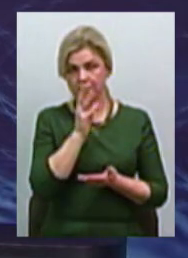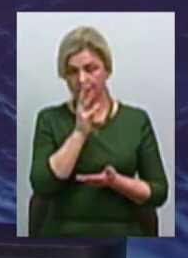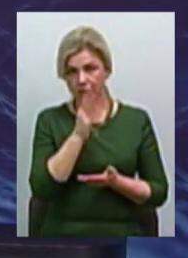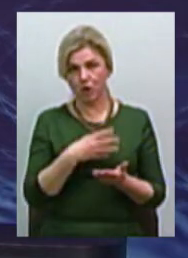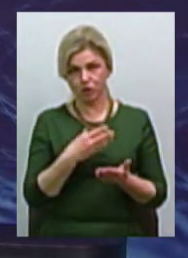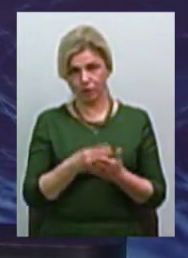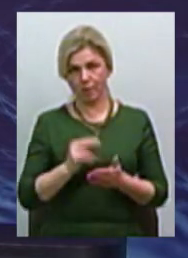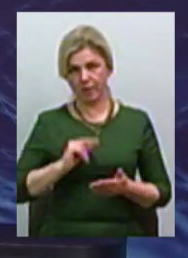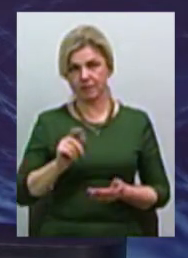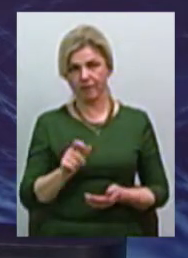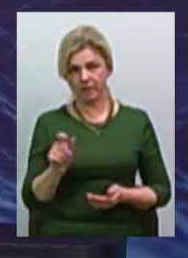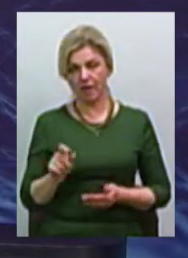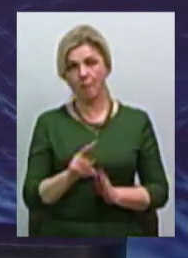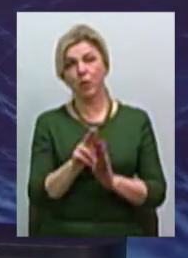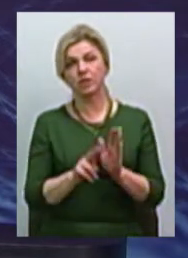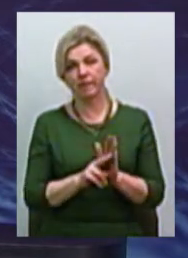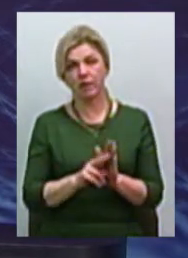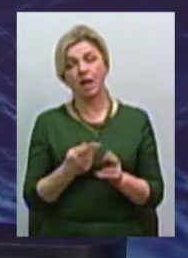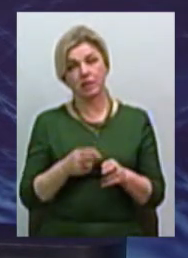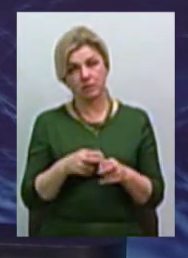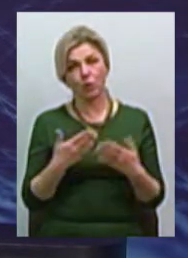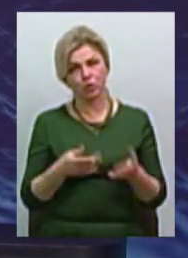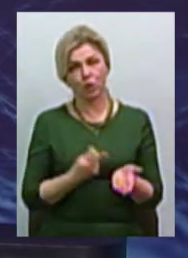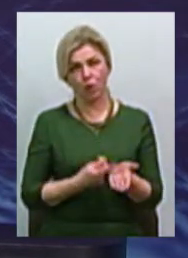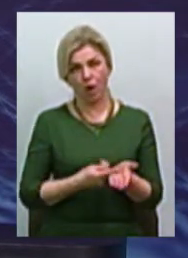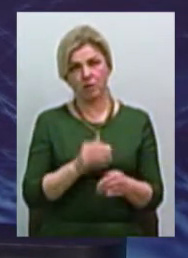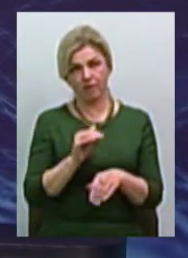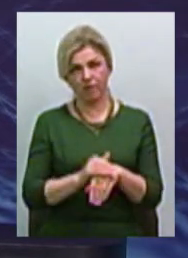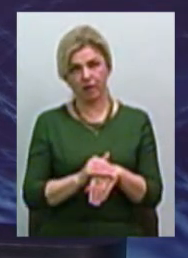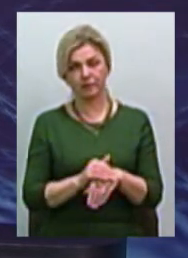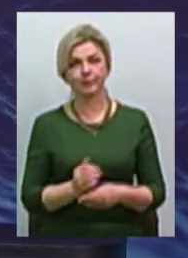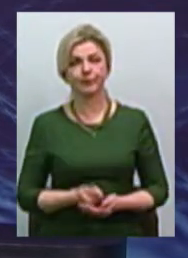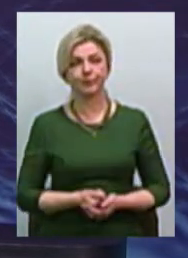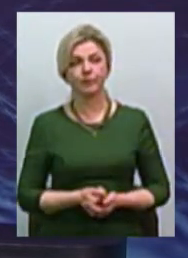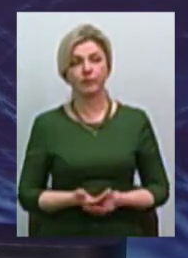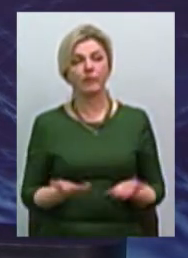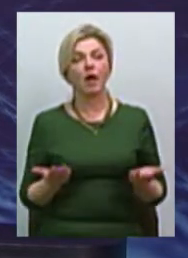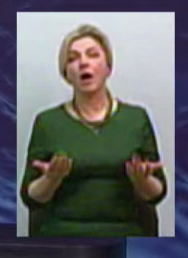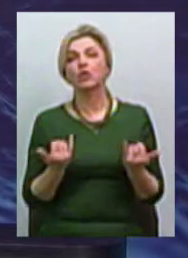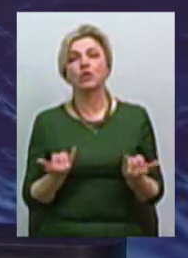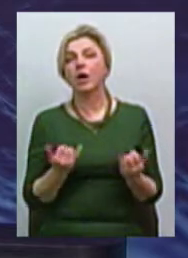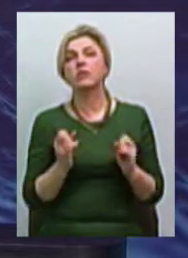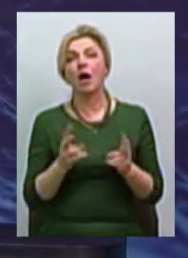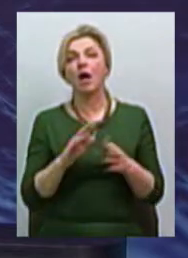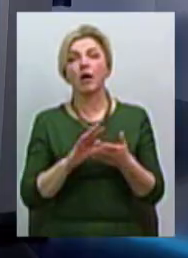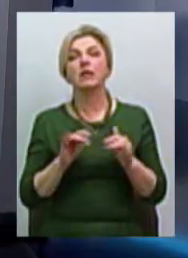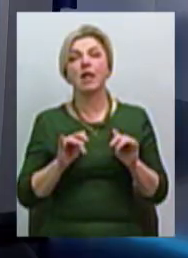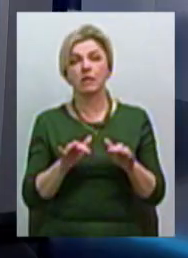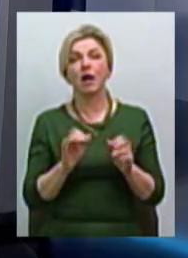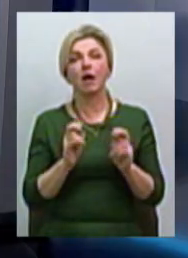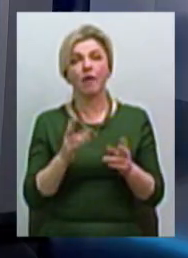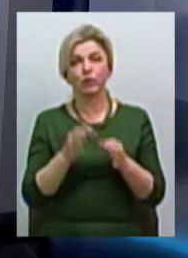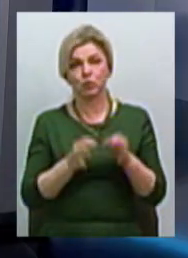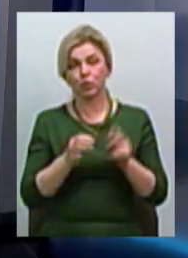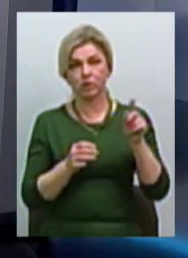своїм підлеглим, і це вже доведений факт. А на якій стадії ці провадження? Ну, на